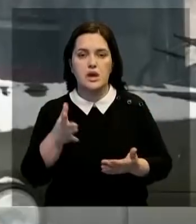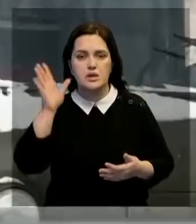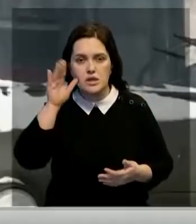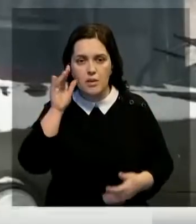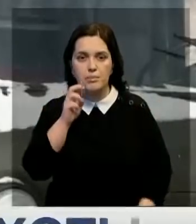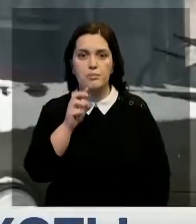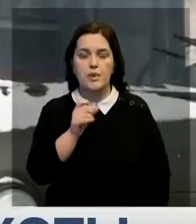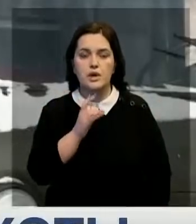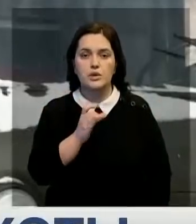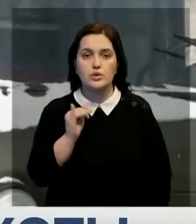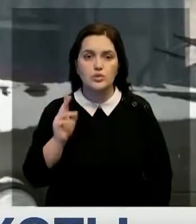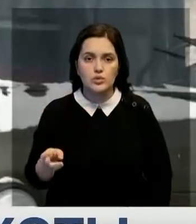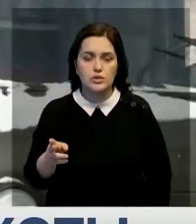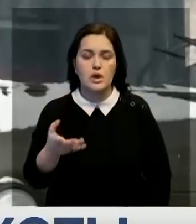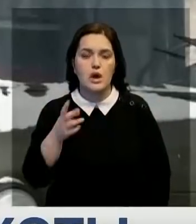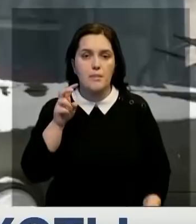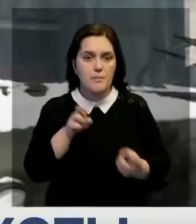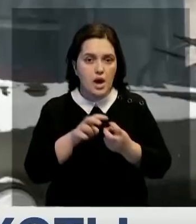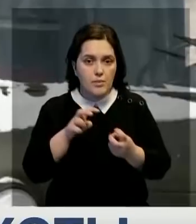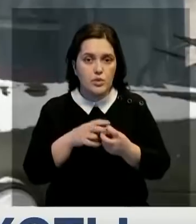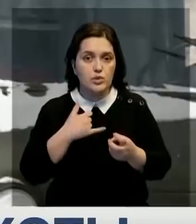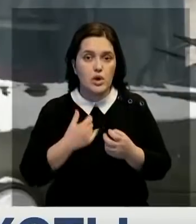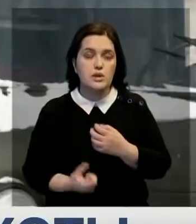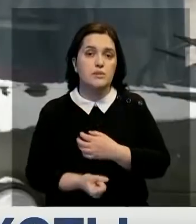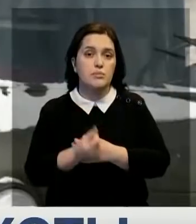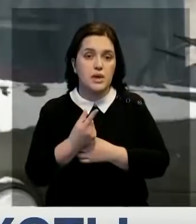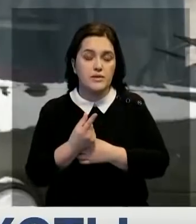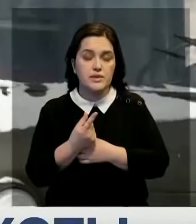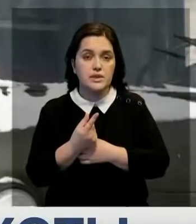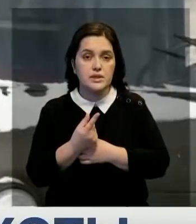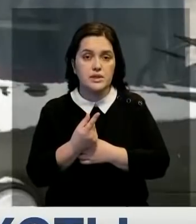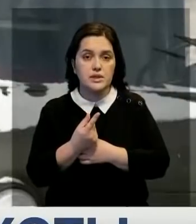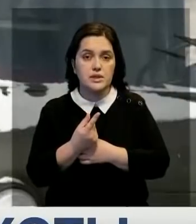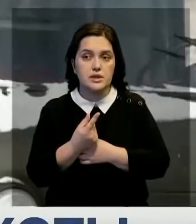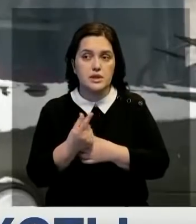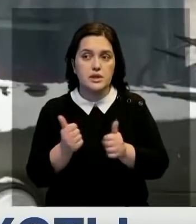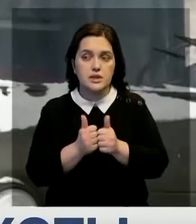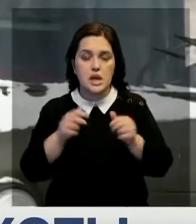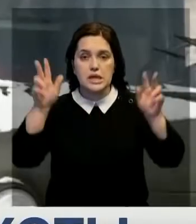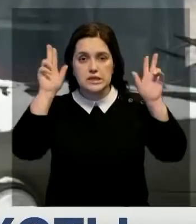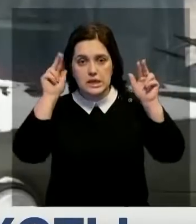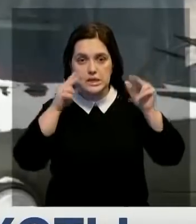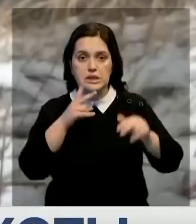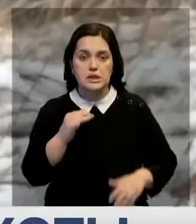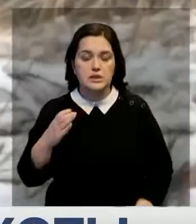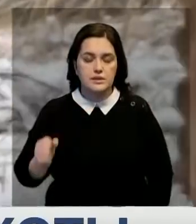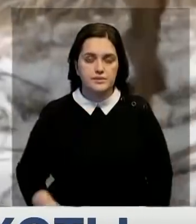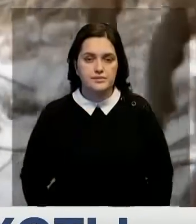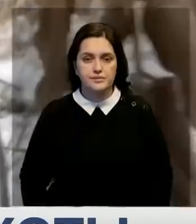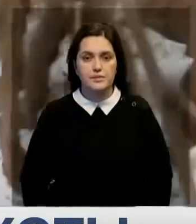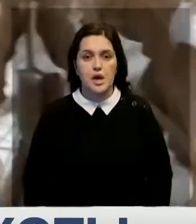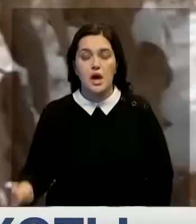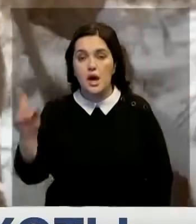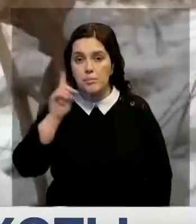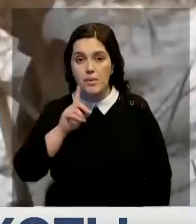барсук, бобер появился у нас сейчас как бы на пойме близ. Ну, заяц, лиса, корсак. Пока